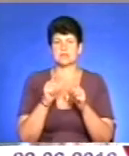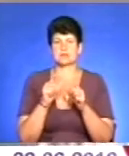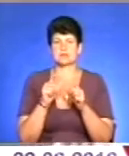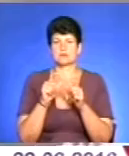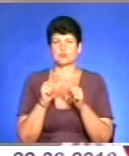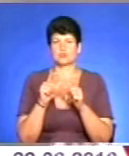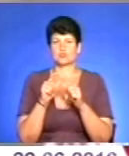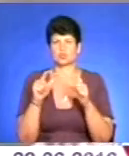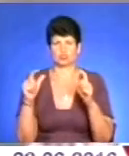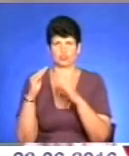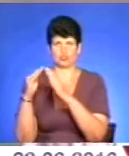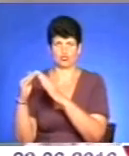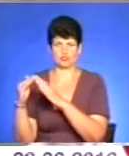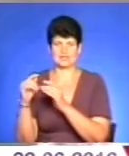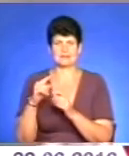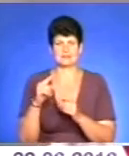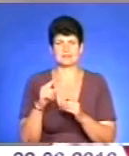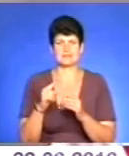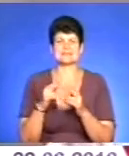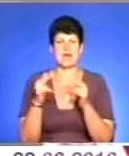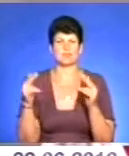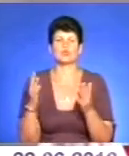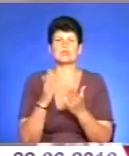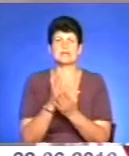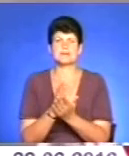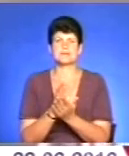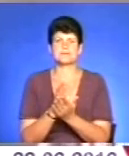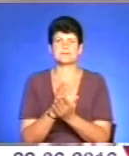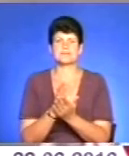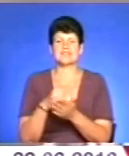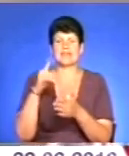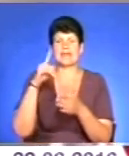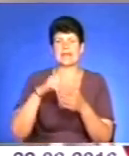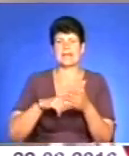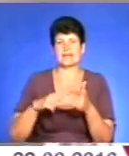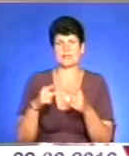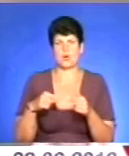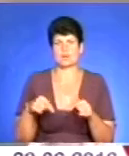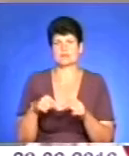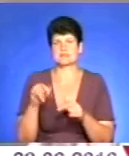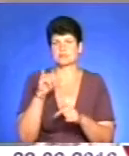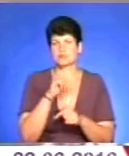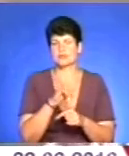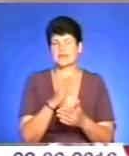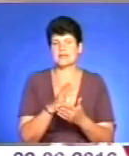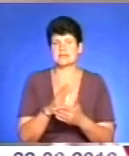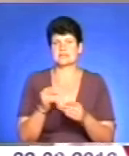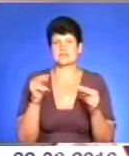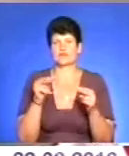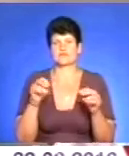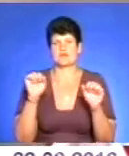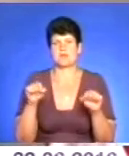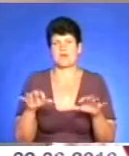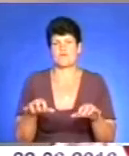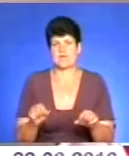замку є релігійна організація. І вона має свідоцтво на право власності.